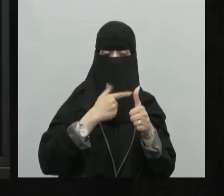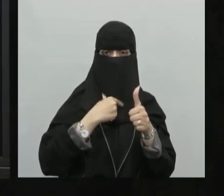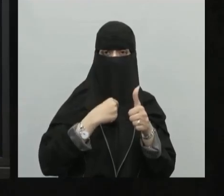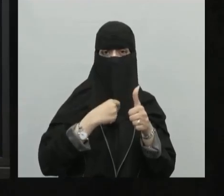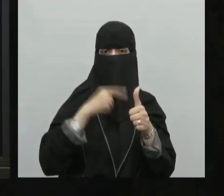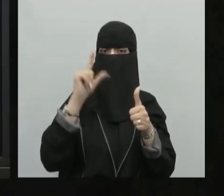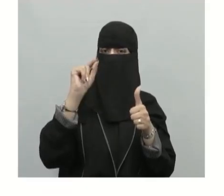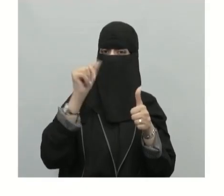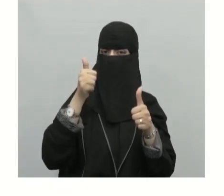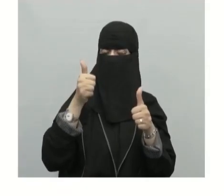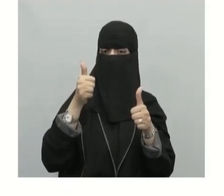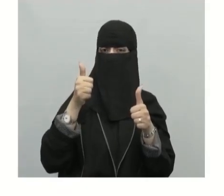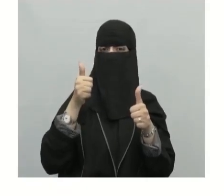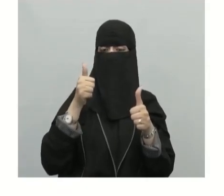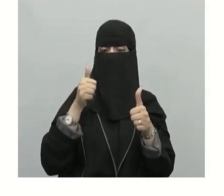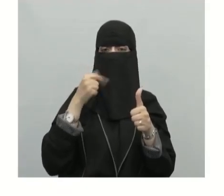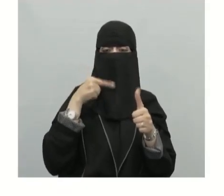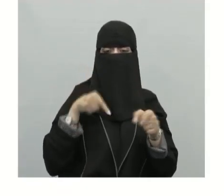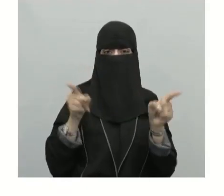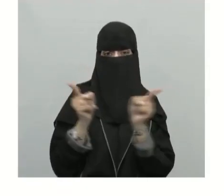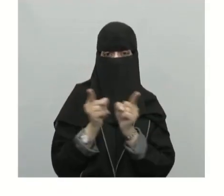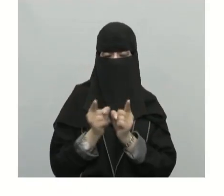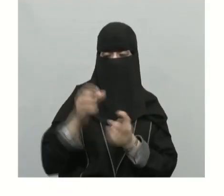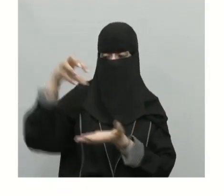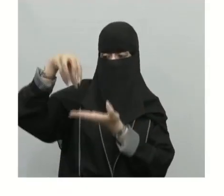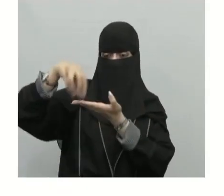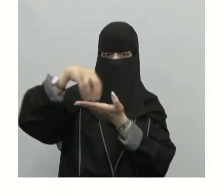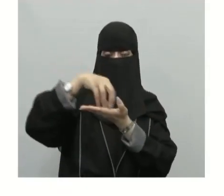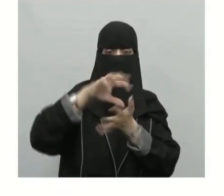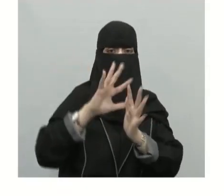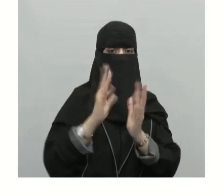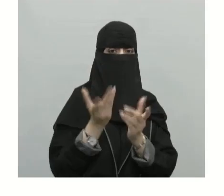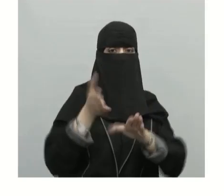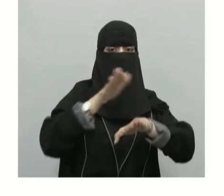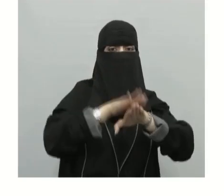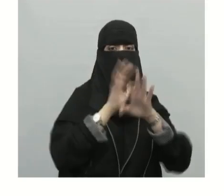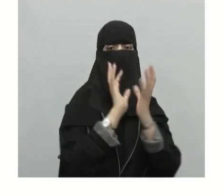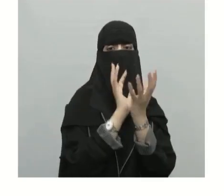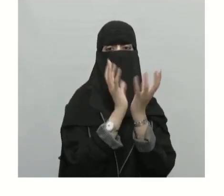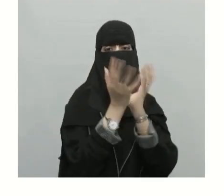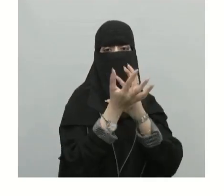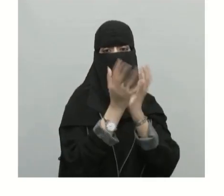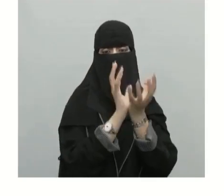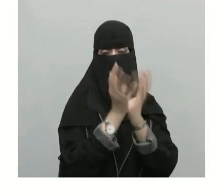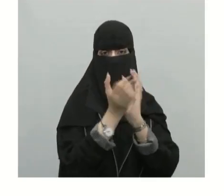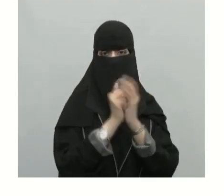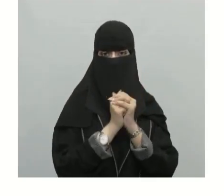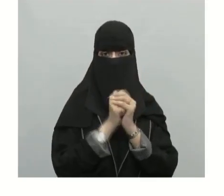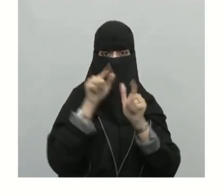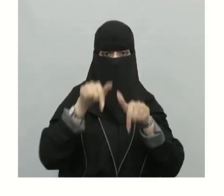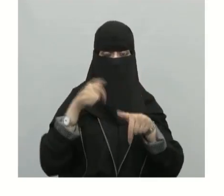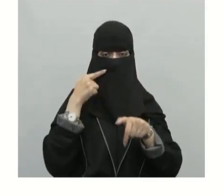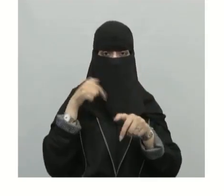أحسنتم إذن تحديد المواقع على سطح الأرض لاحظوا على هذه النقطة أبناء وبناء الطلاب سوف